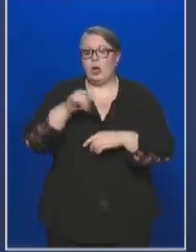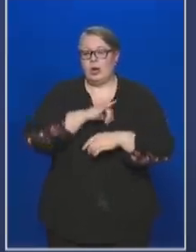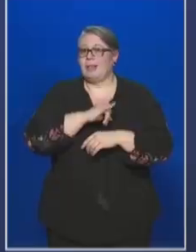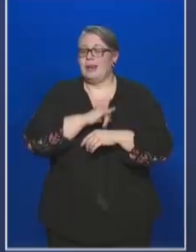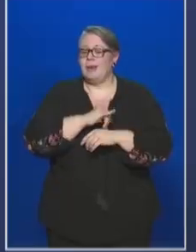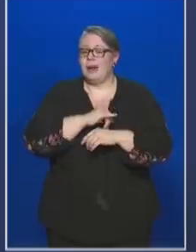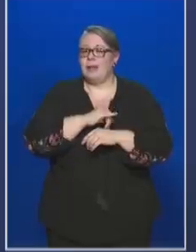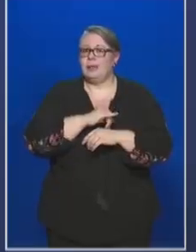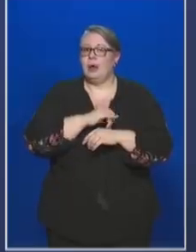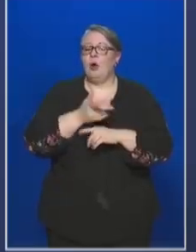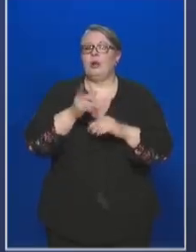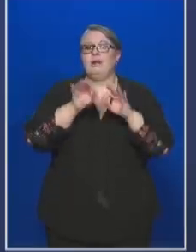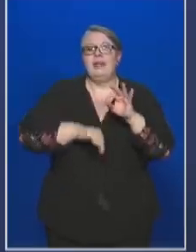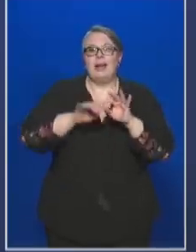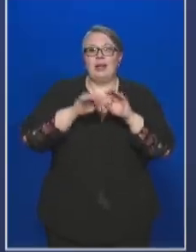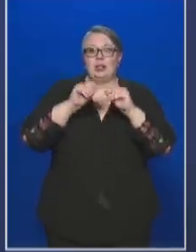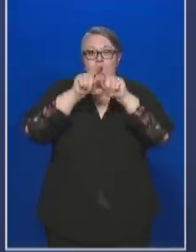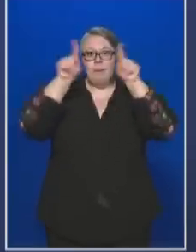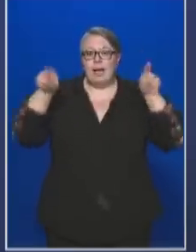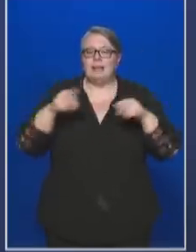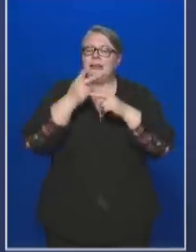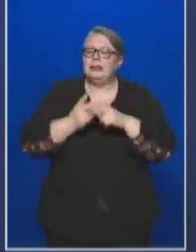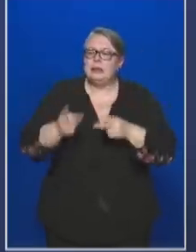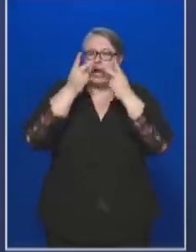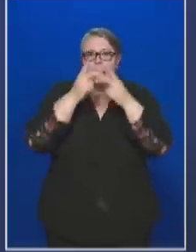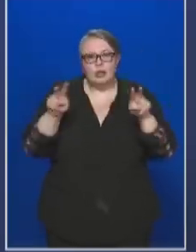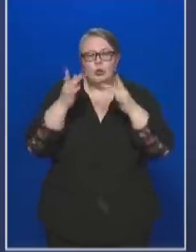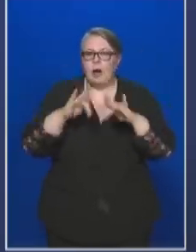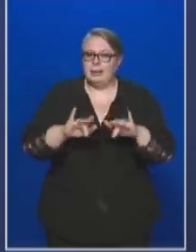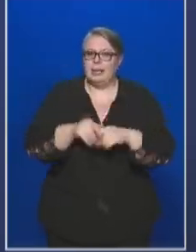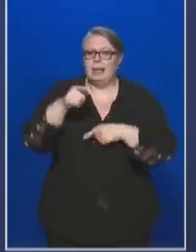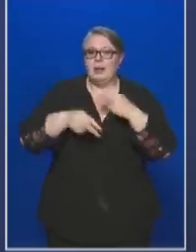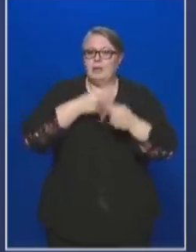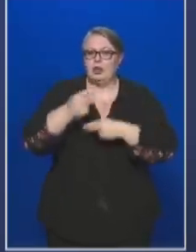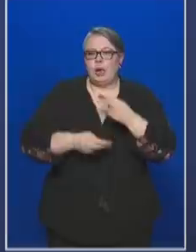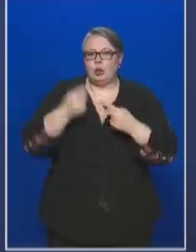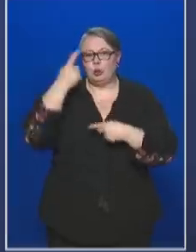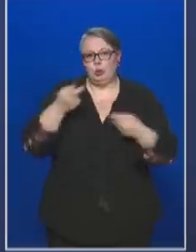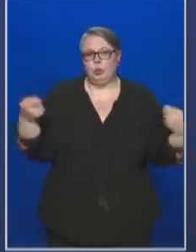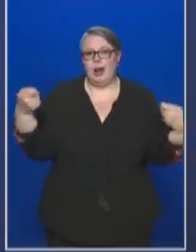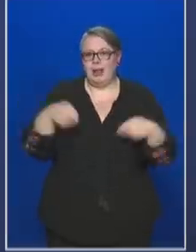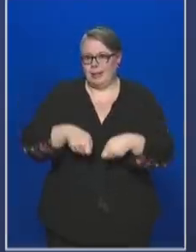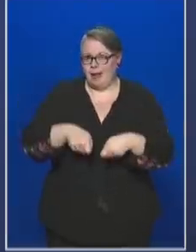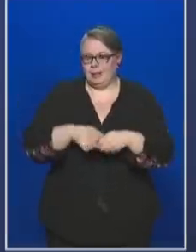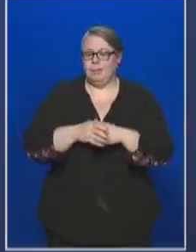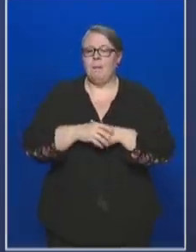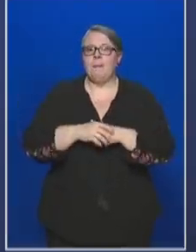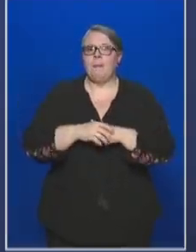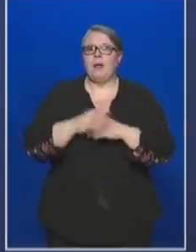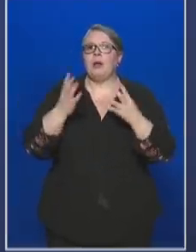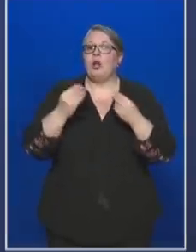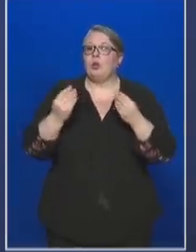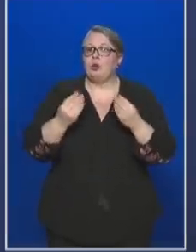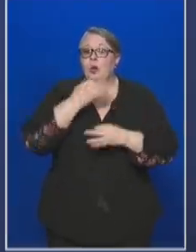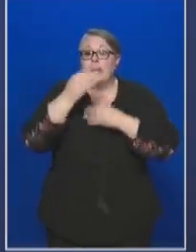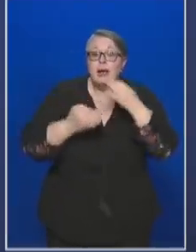érdekében, hogy a teljes képet tisztán lássuk, és ezt a vizsgálatot le tudjuk zárni. Nagyon